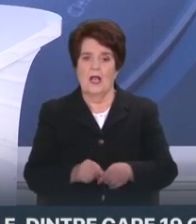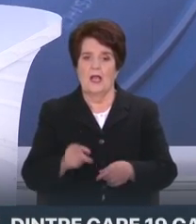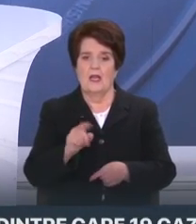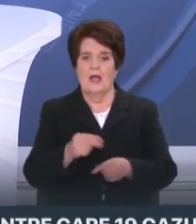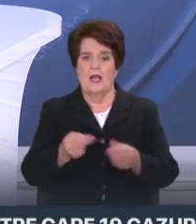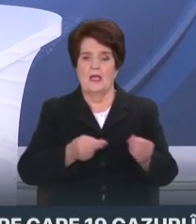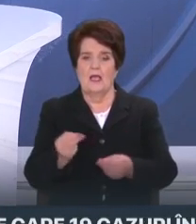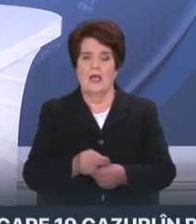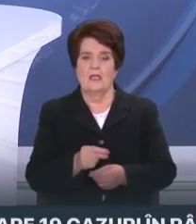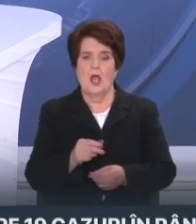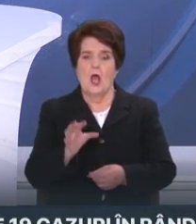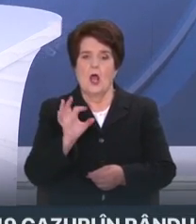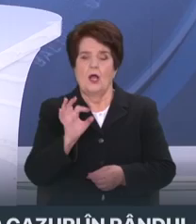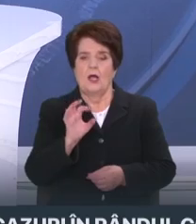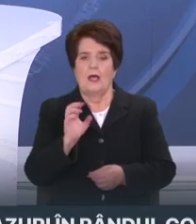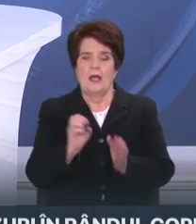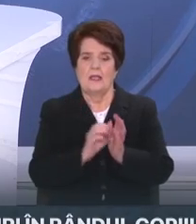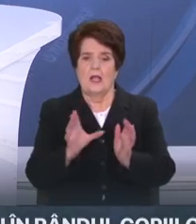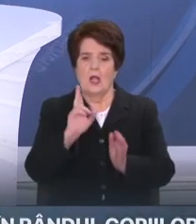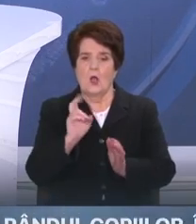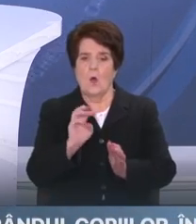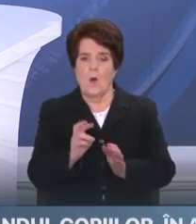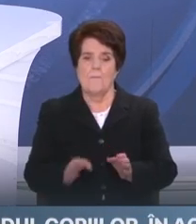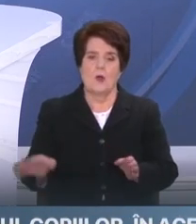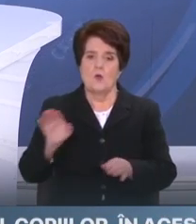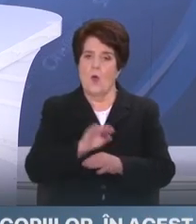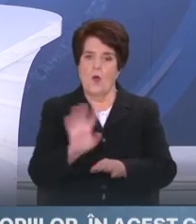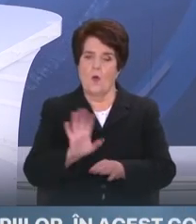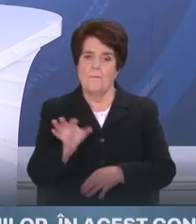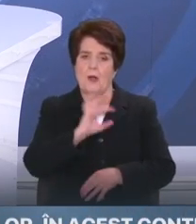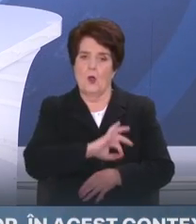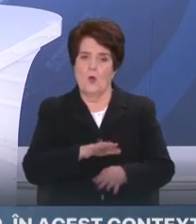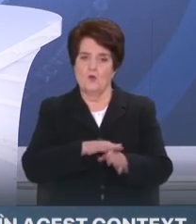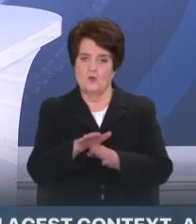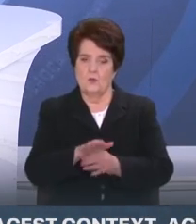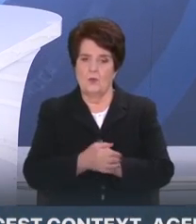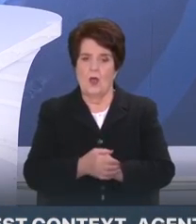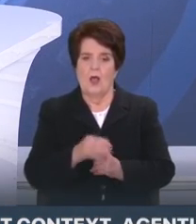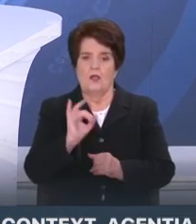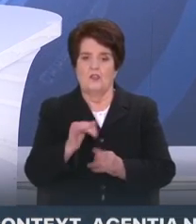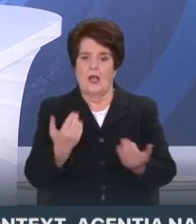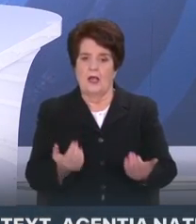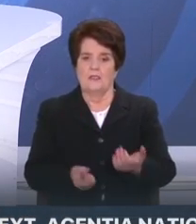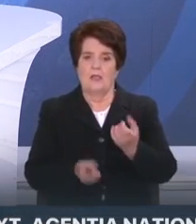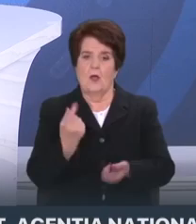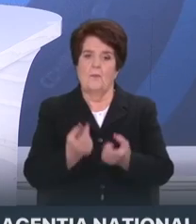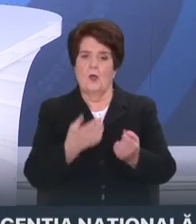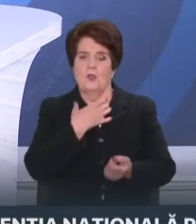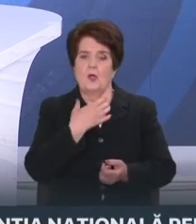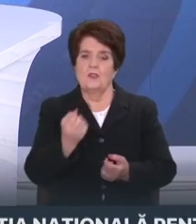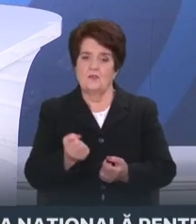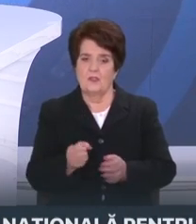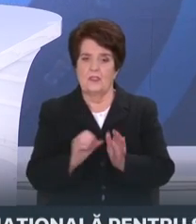operatorul central Energo.com nu acoperă consumul și astăzi ar putea apărea un deficit de